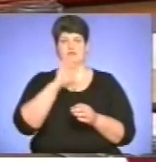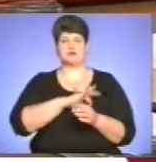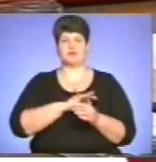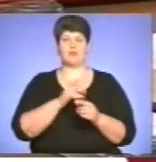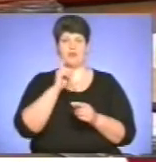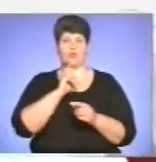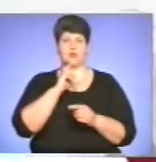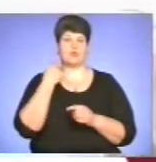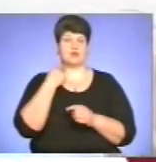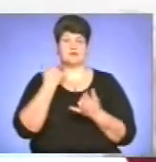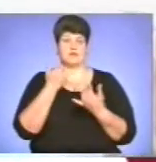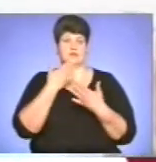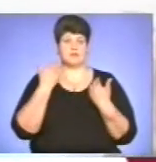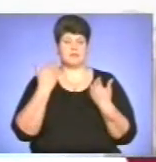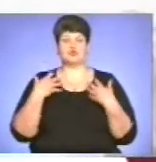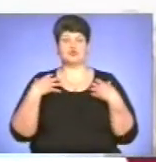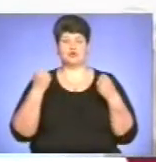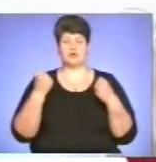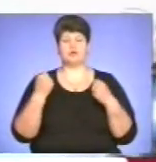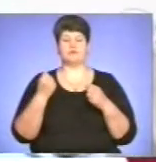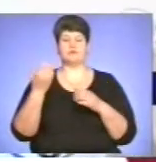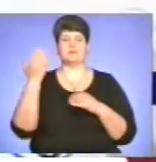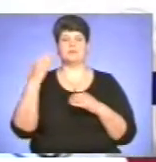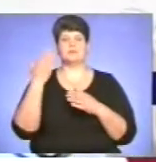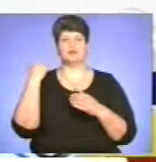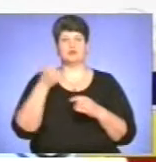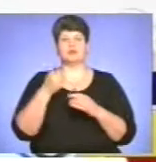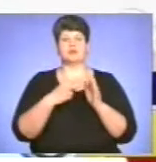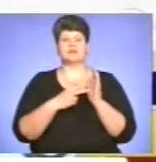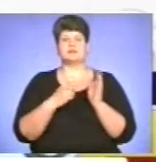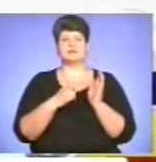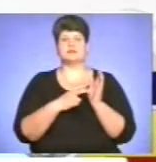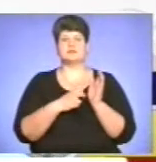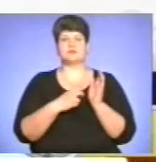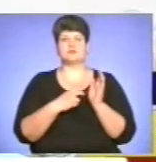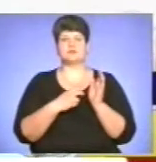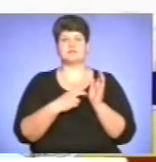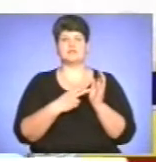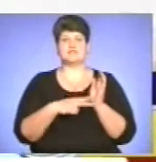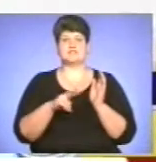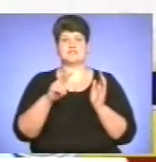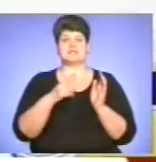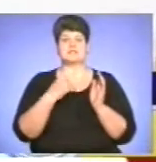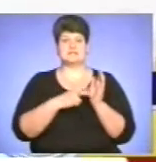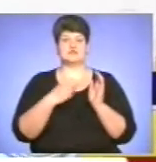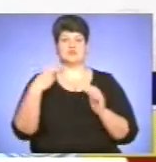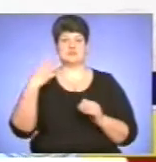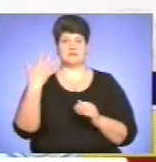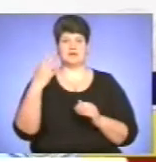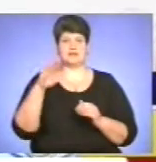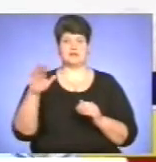немає. Минулого року оздоровлено Валентин Анатольевичу 725 людей, цього року подано в міністерство, бо воно дає нам путівки